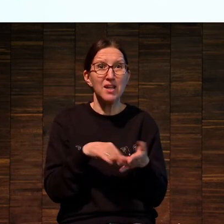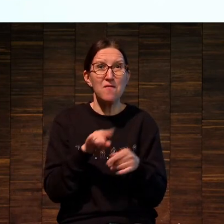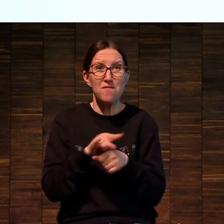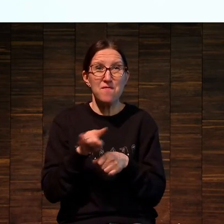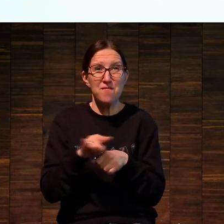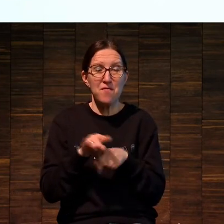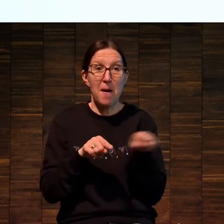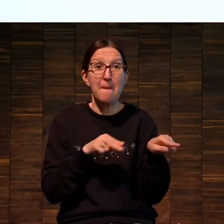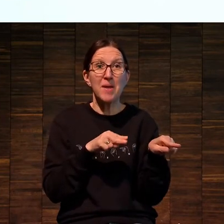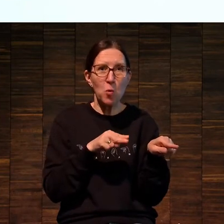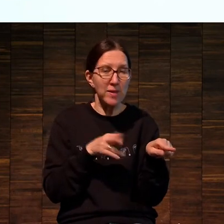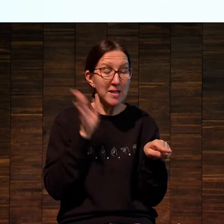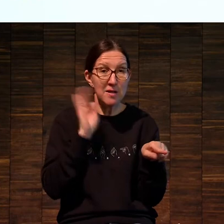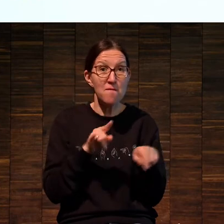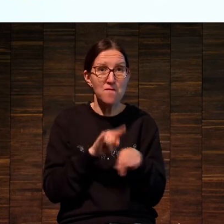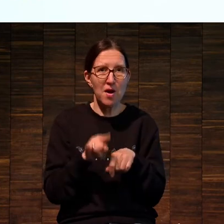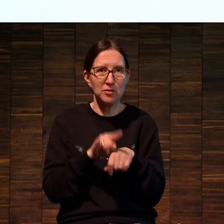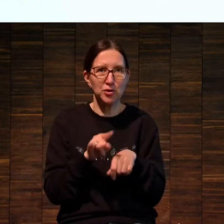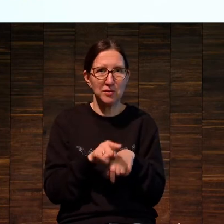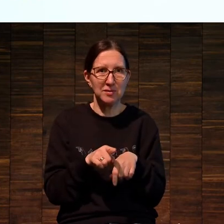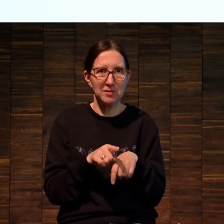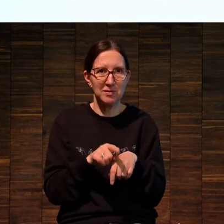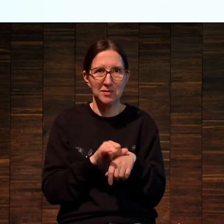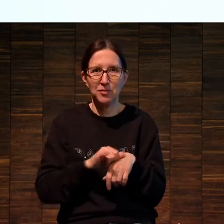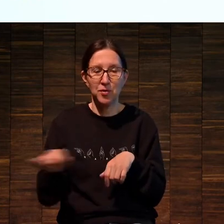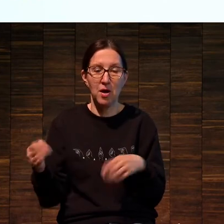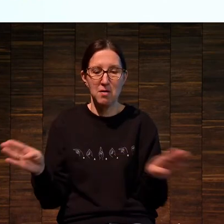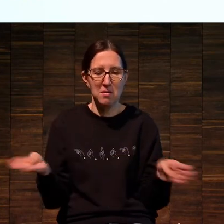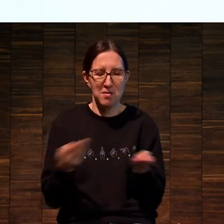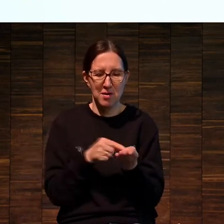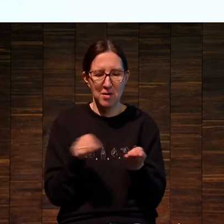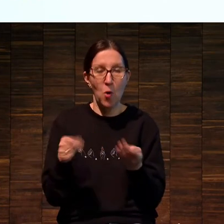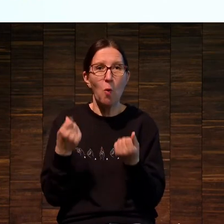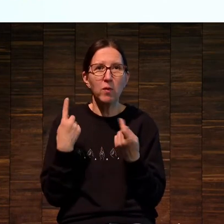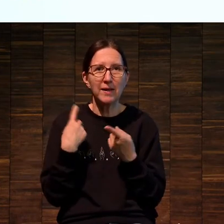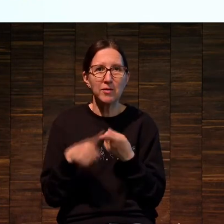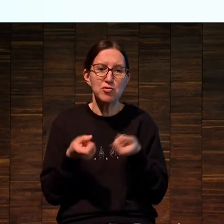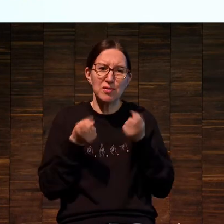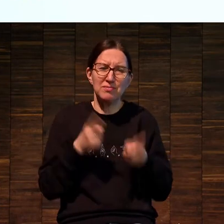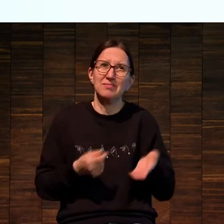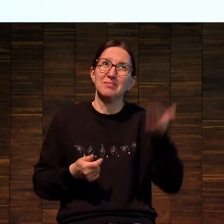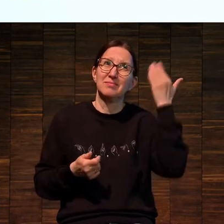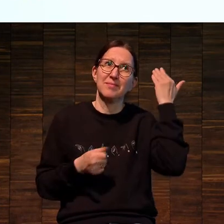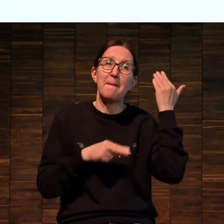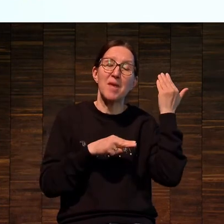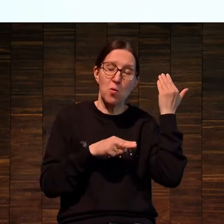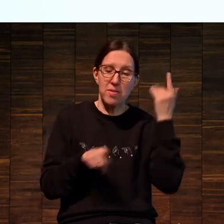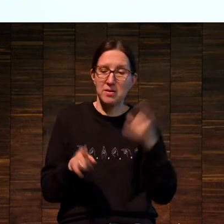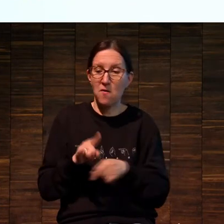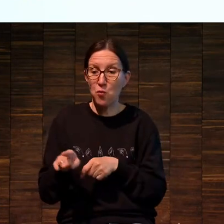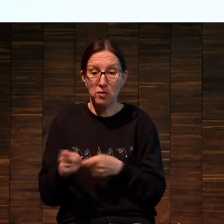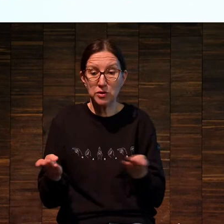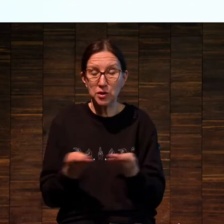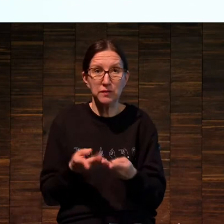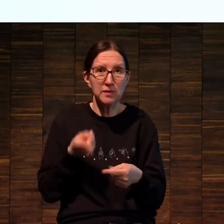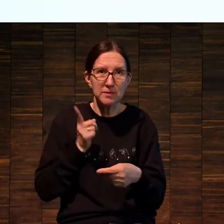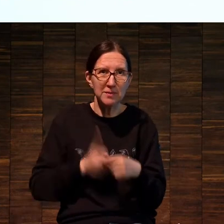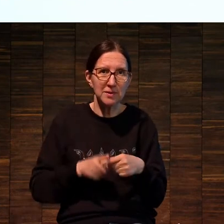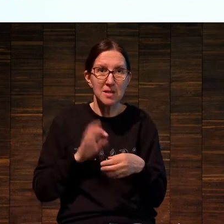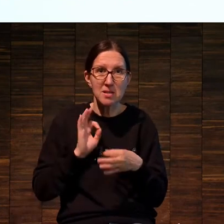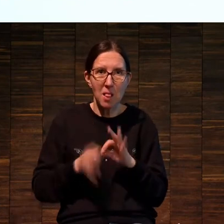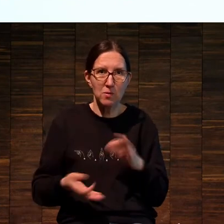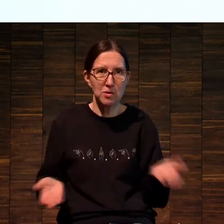фальшиков в Пиранезе, что сейчас отличить настоящего от фальшивого Пиранезе очень сложно.